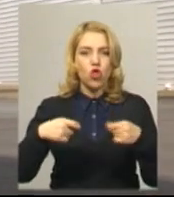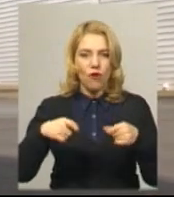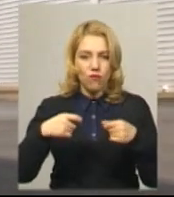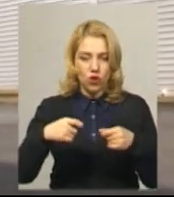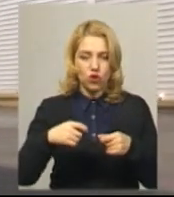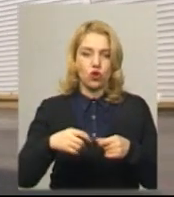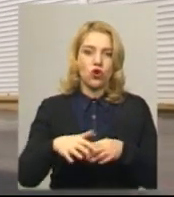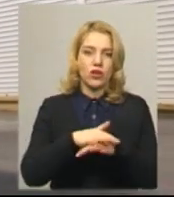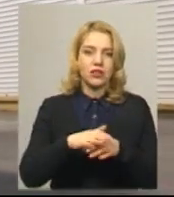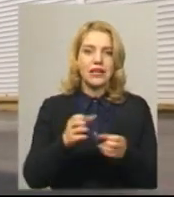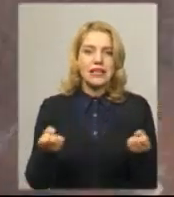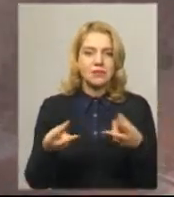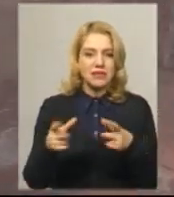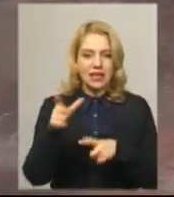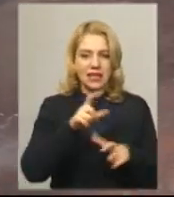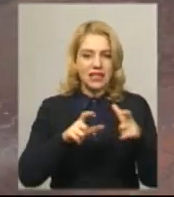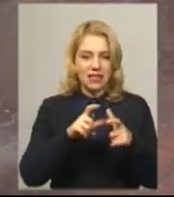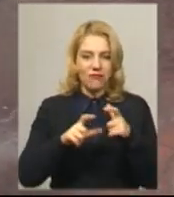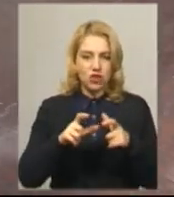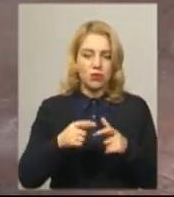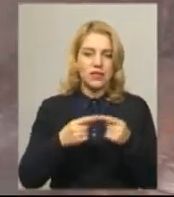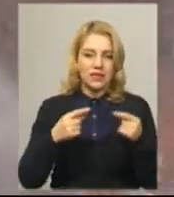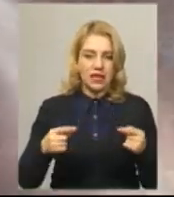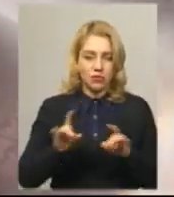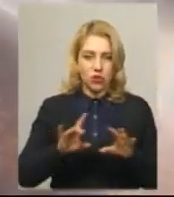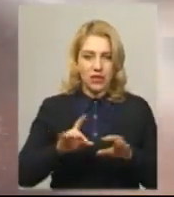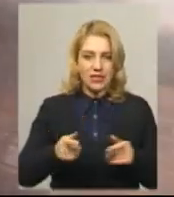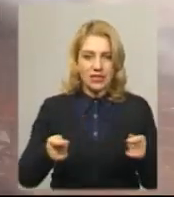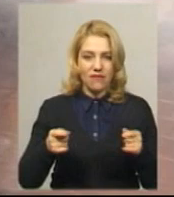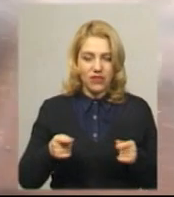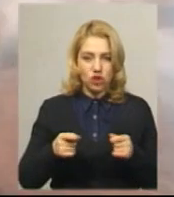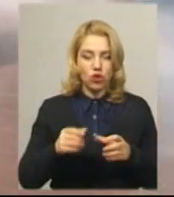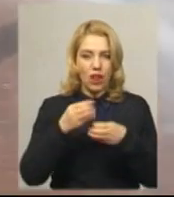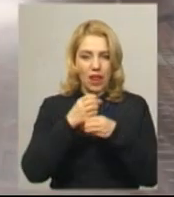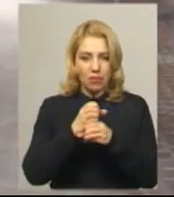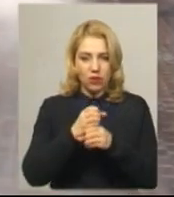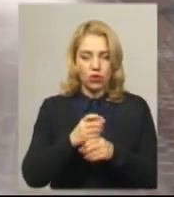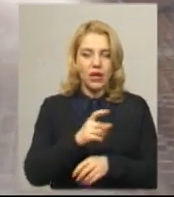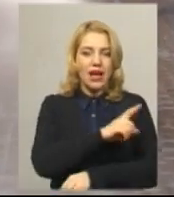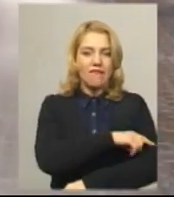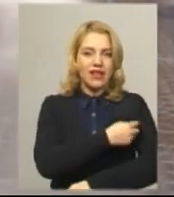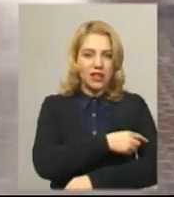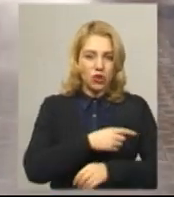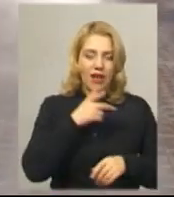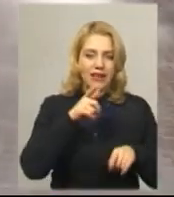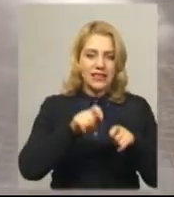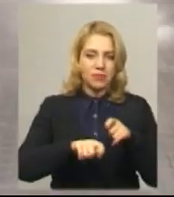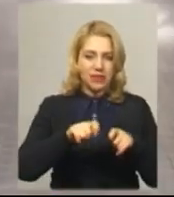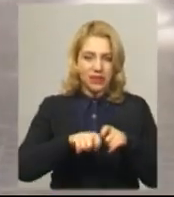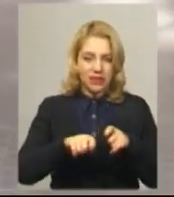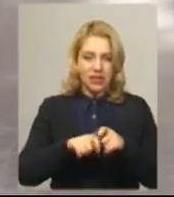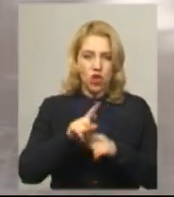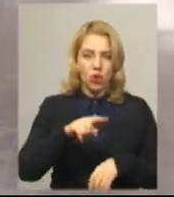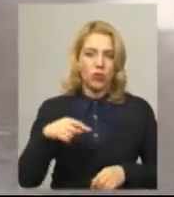повністю обробили дезінфікуючими засобами. Про це каже завідуюча лабораторією ветеринарно-санітарної експертизи номер один на центральному продовольчому